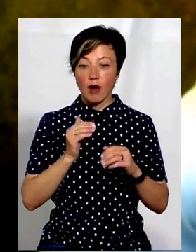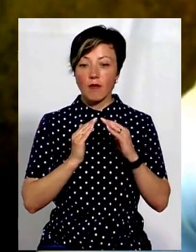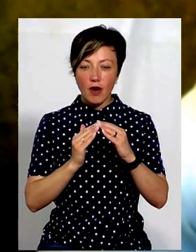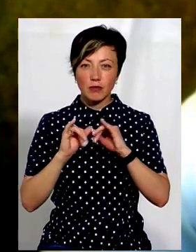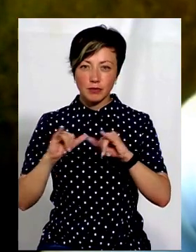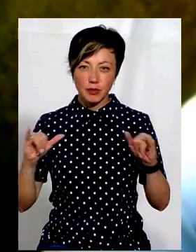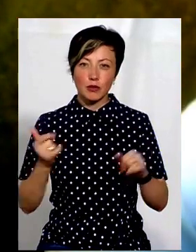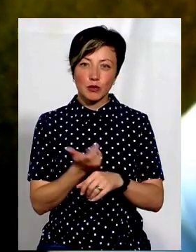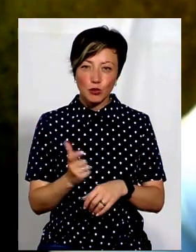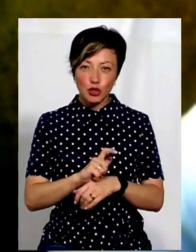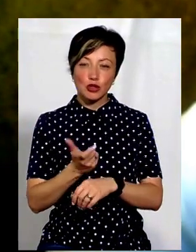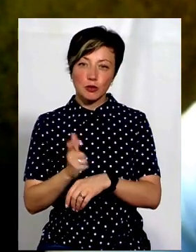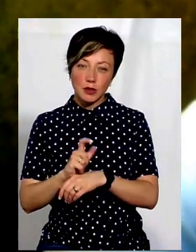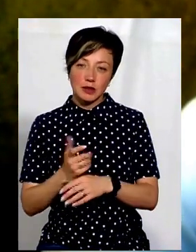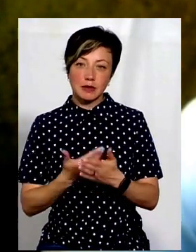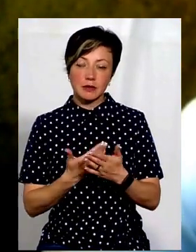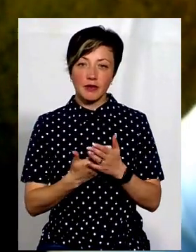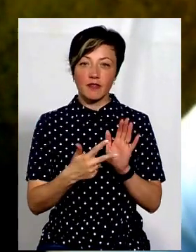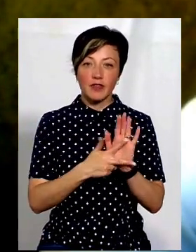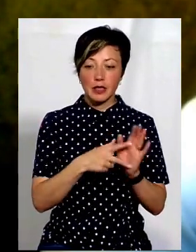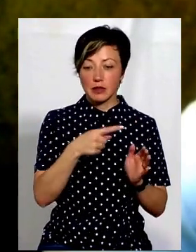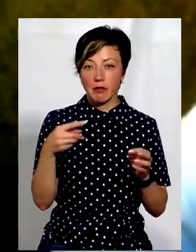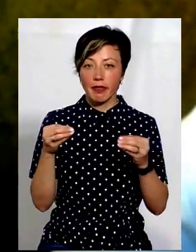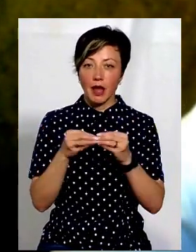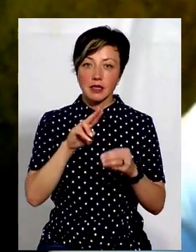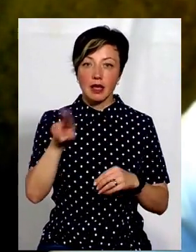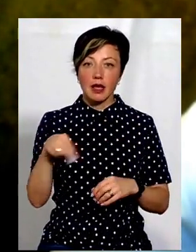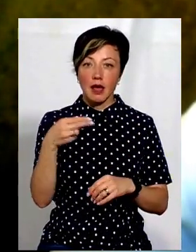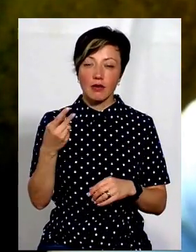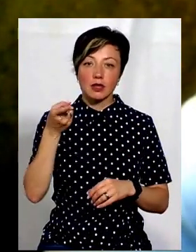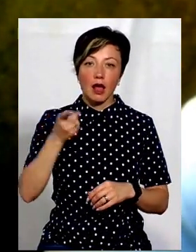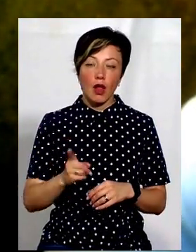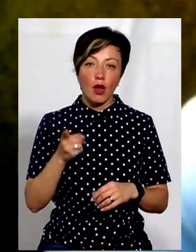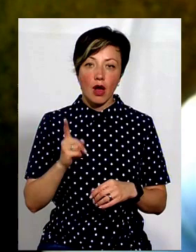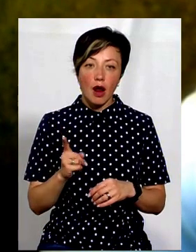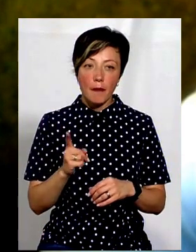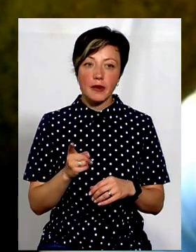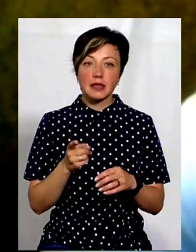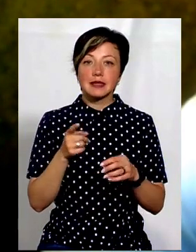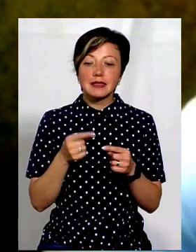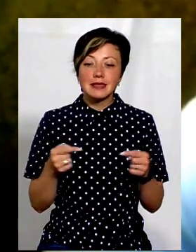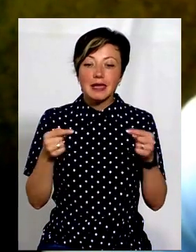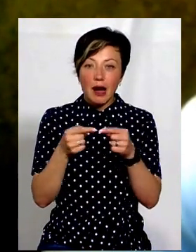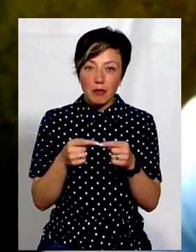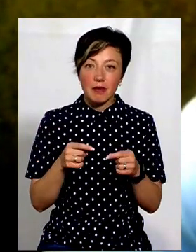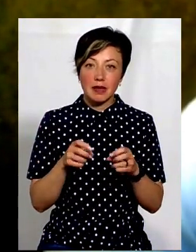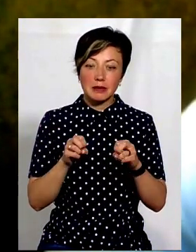– це більше. Зараз ціна коливається від 8 до 10 євро за кілограм саме репродуктора.